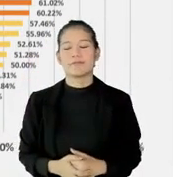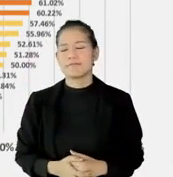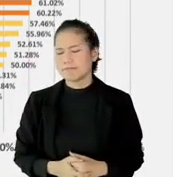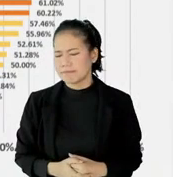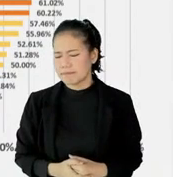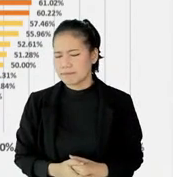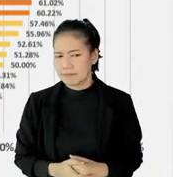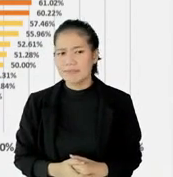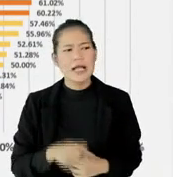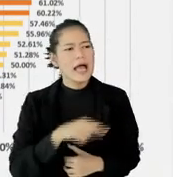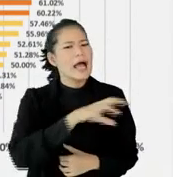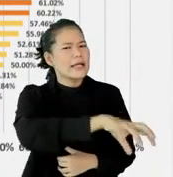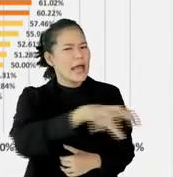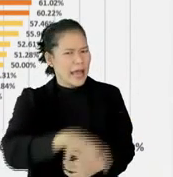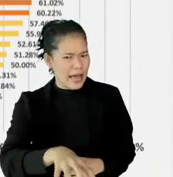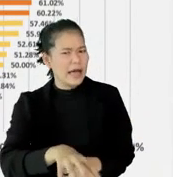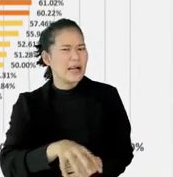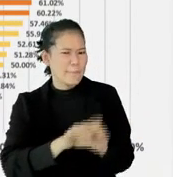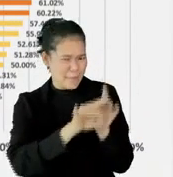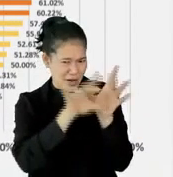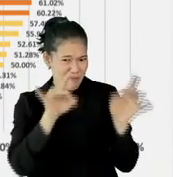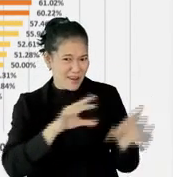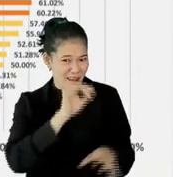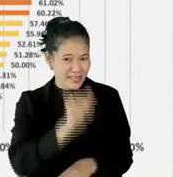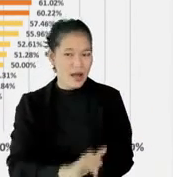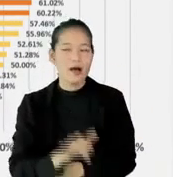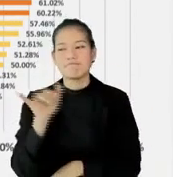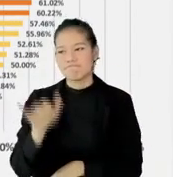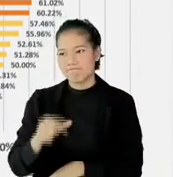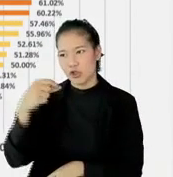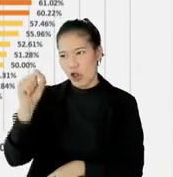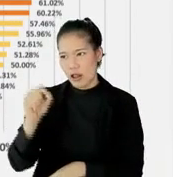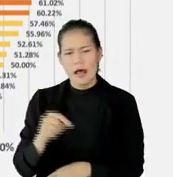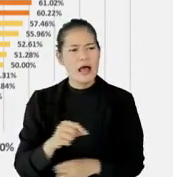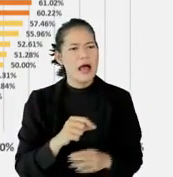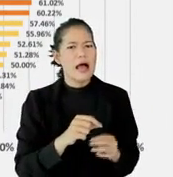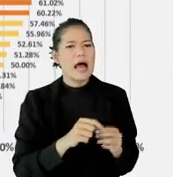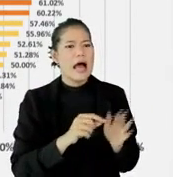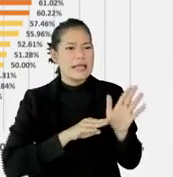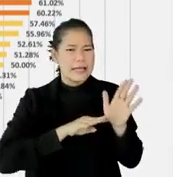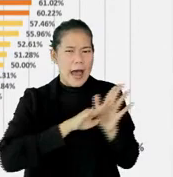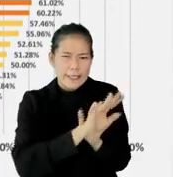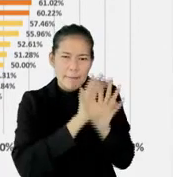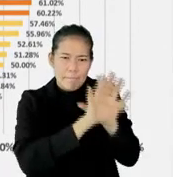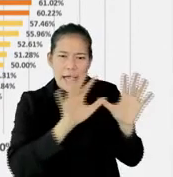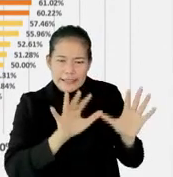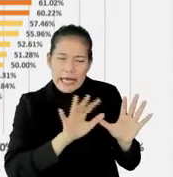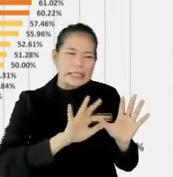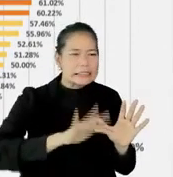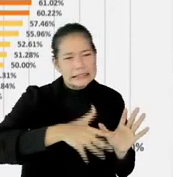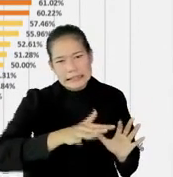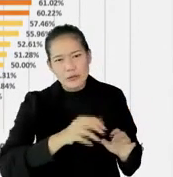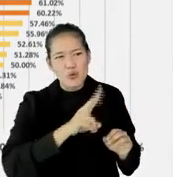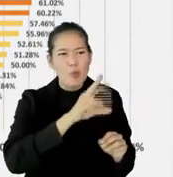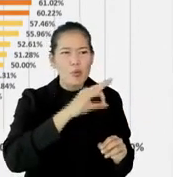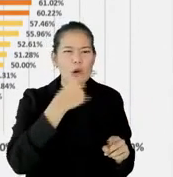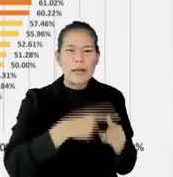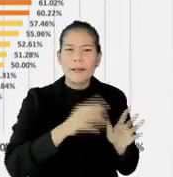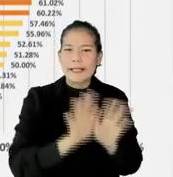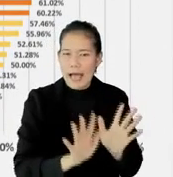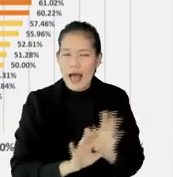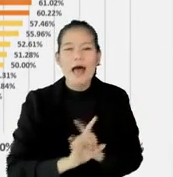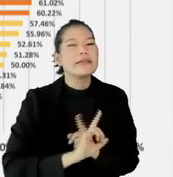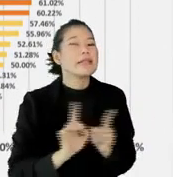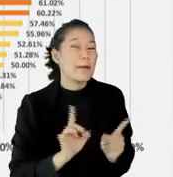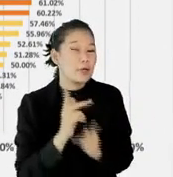daerah ini ceritanya bisa beda-beda ya, dokter Dewi, angkanya naik gak banyak-banyak amat, mungkin gak sampai 20 kali lipat, tapi